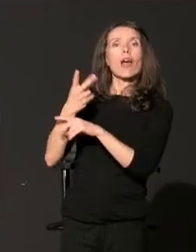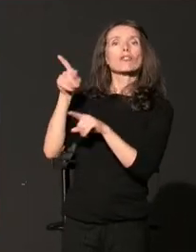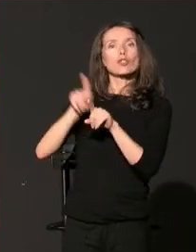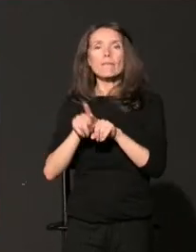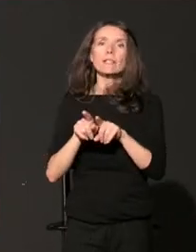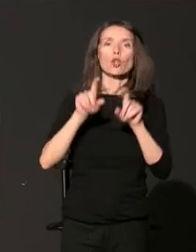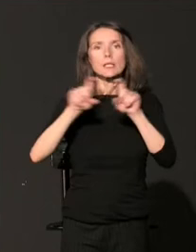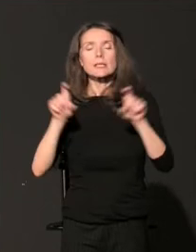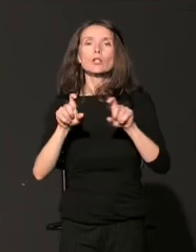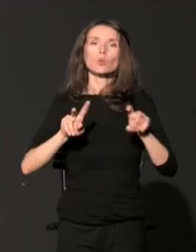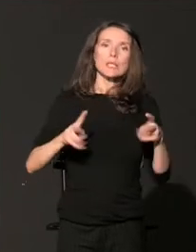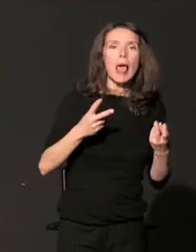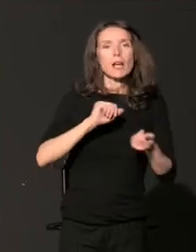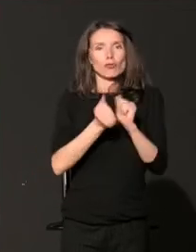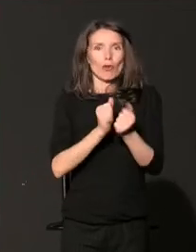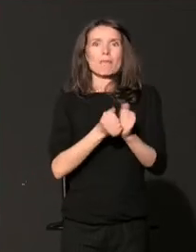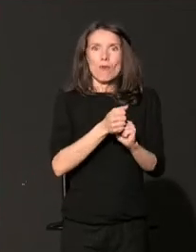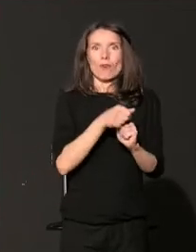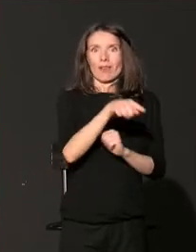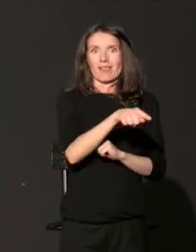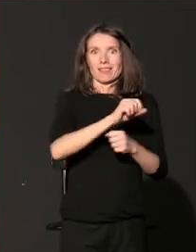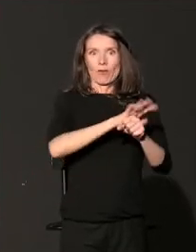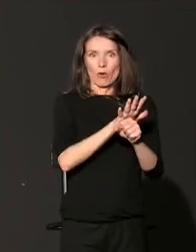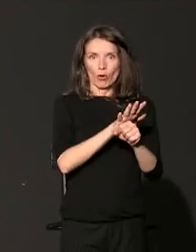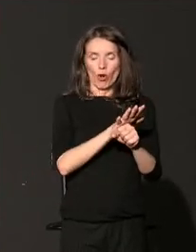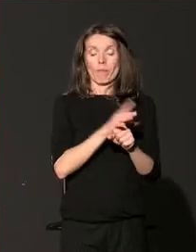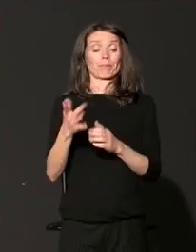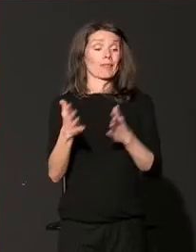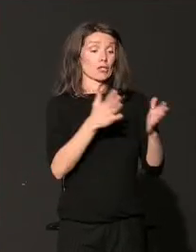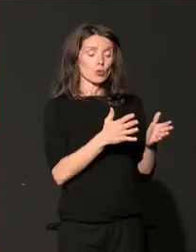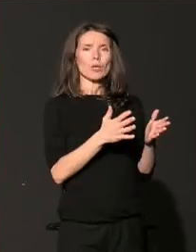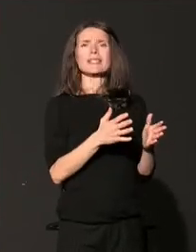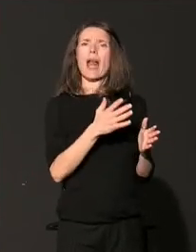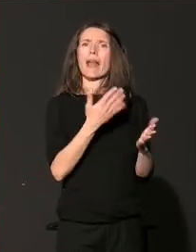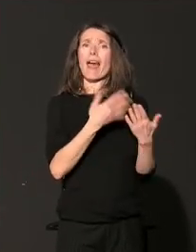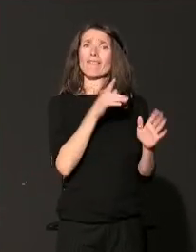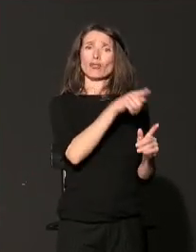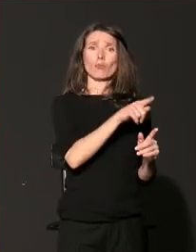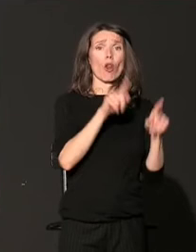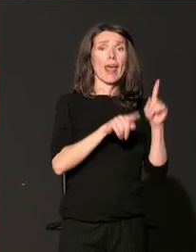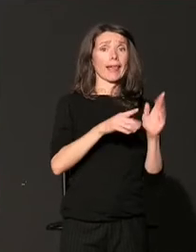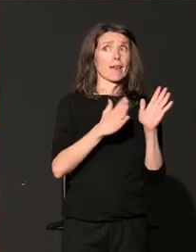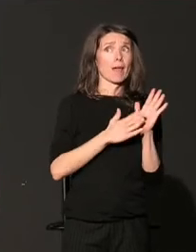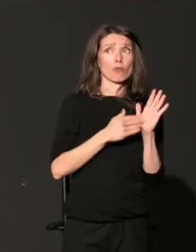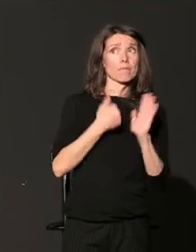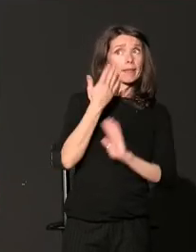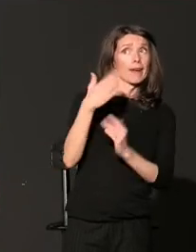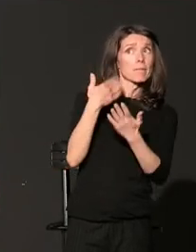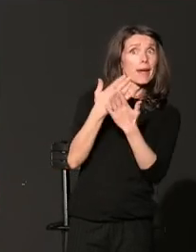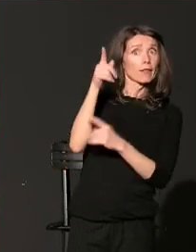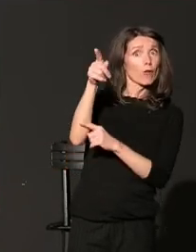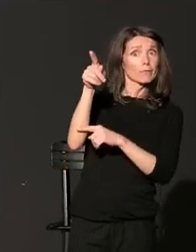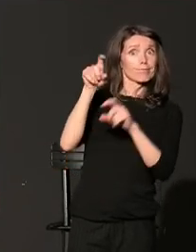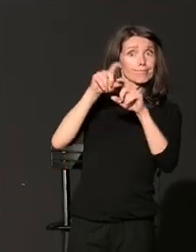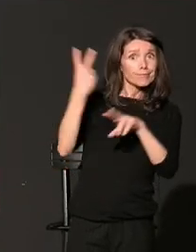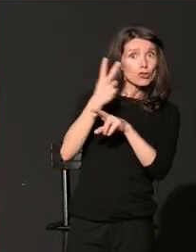pandemije. Sa druge strane, neki argumentovani predlozi upućeni donosiocima odluka, kao što su predlog